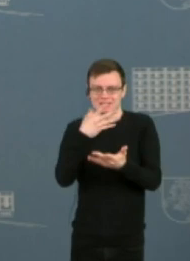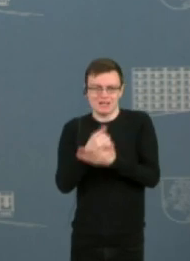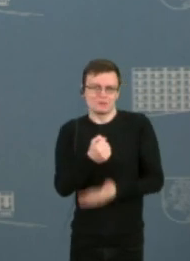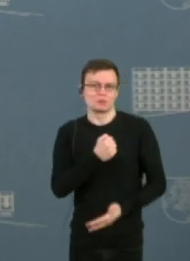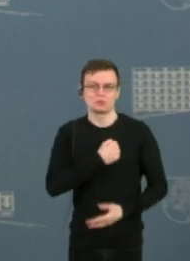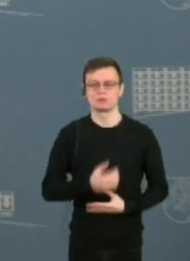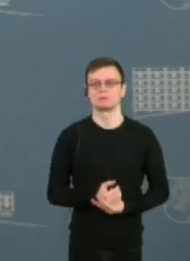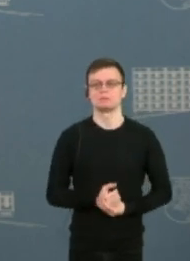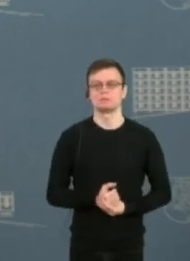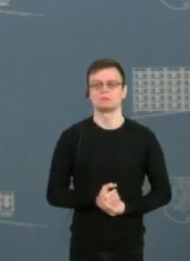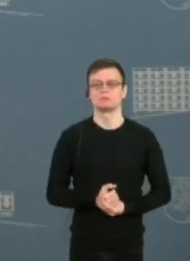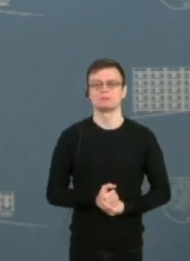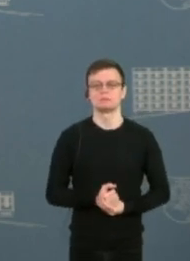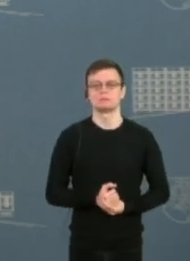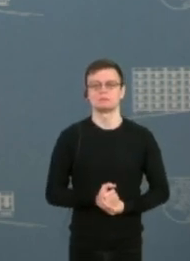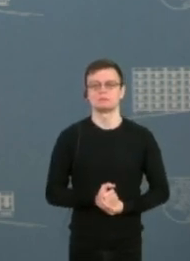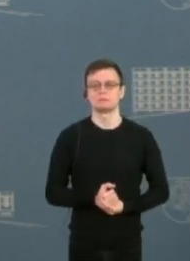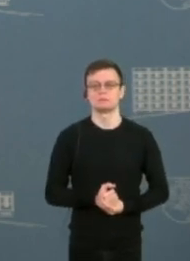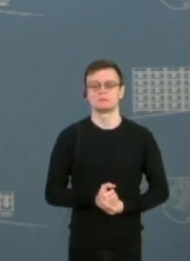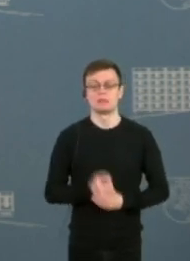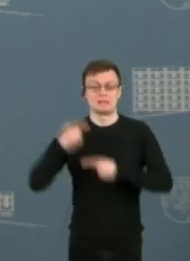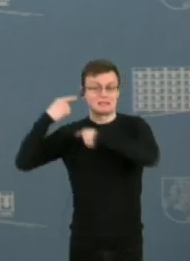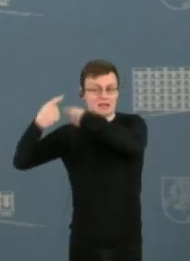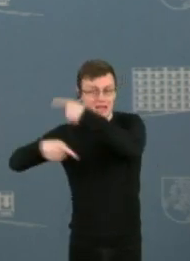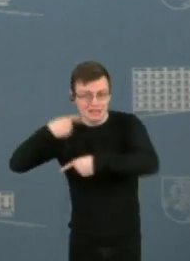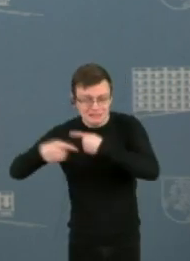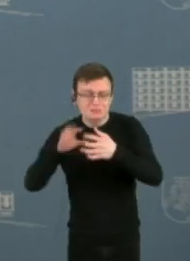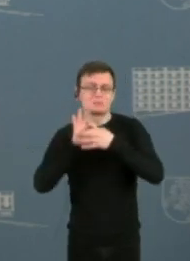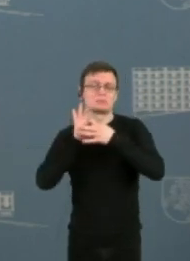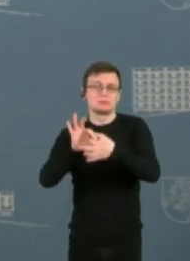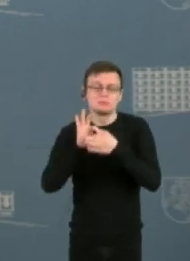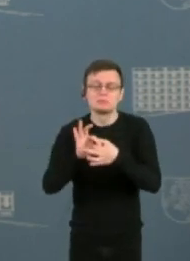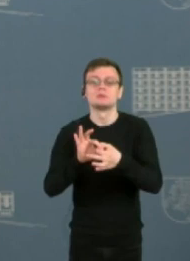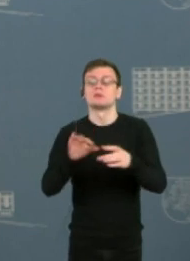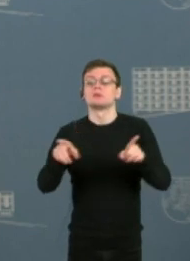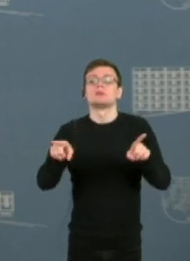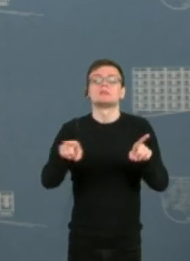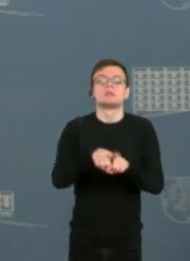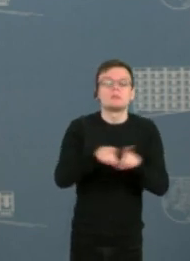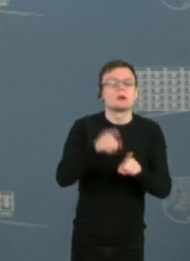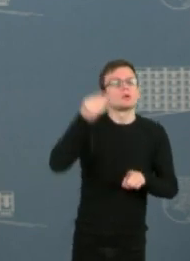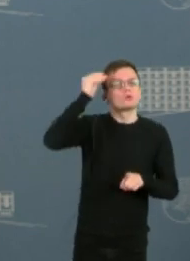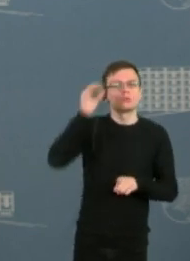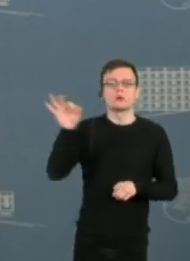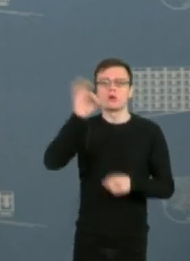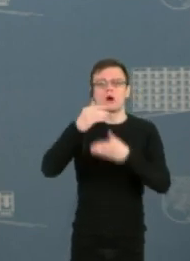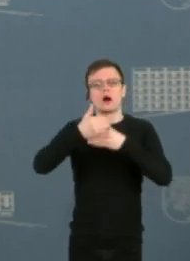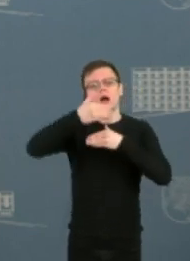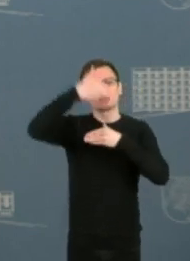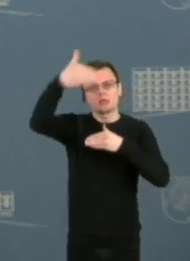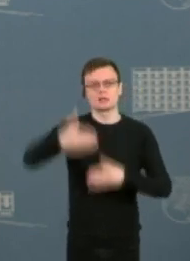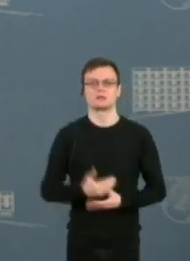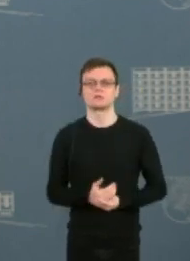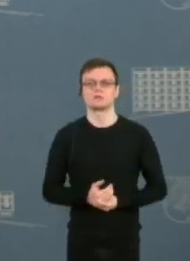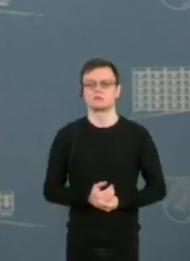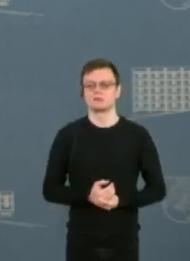Tiesa, mūsų vienyje ne tik tradicijos, bet ir rūpestis dėl ateities. Tiesa, mes puikiai